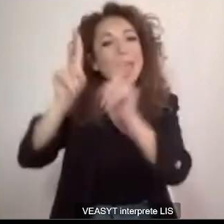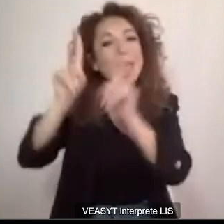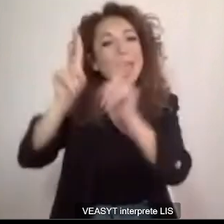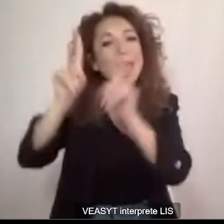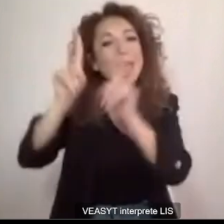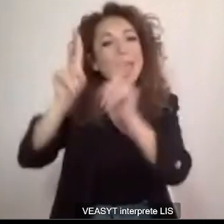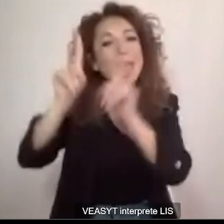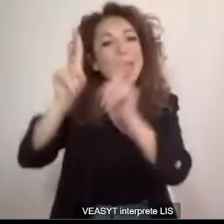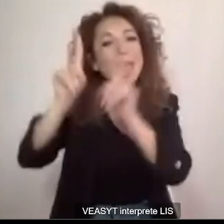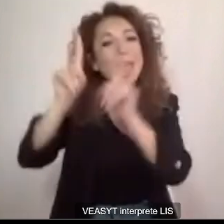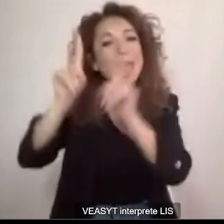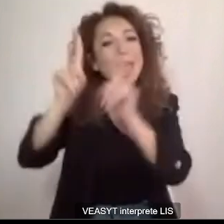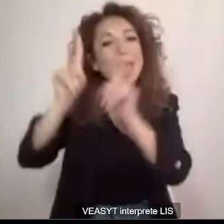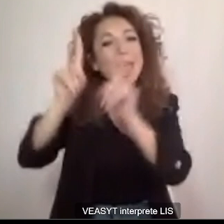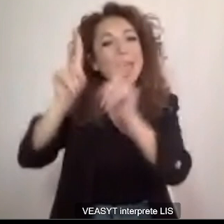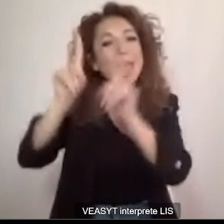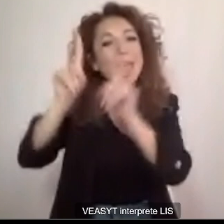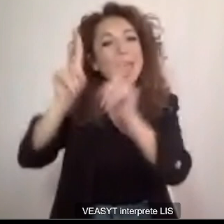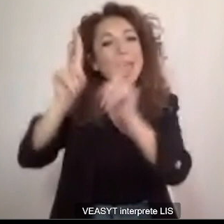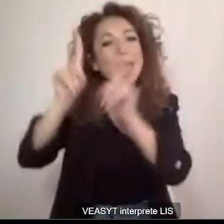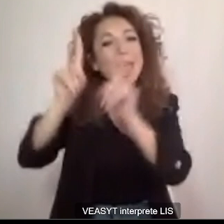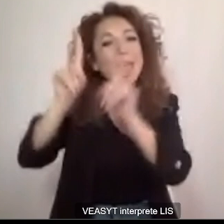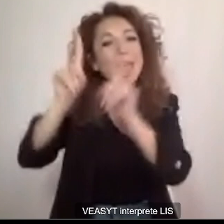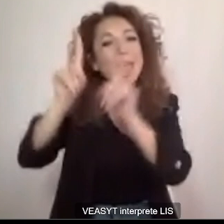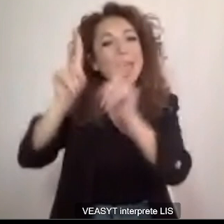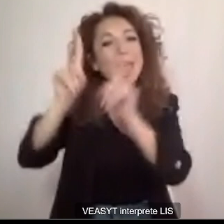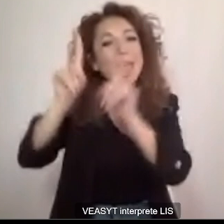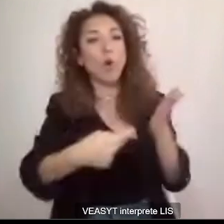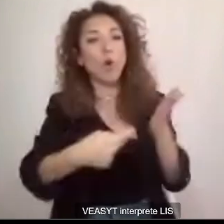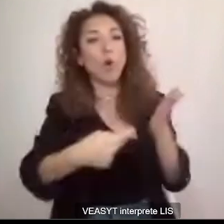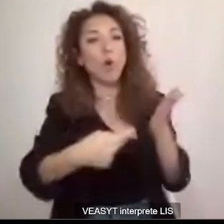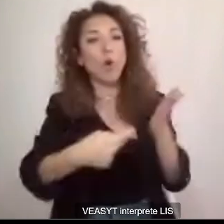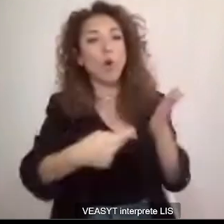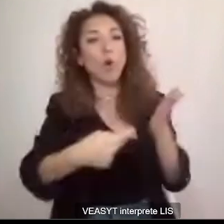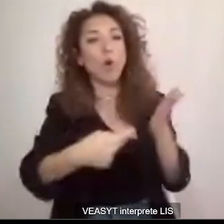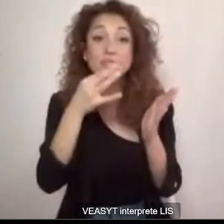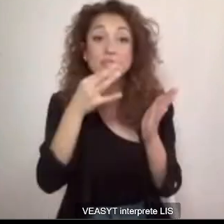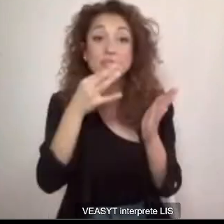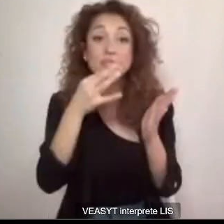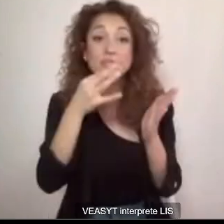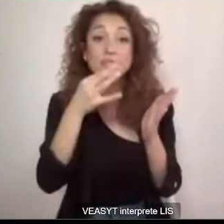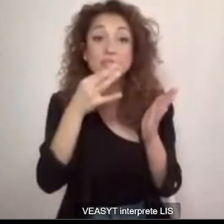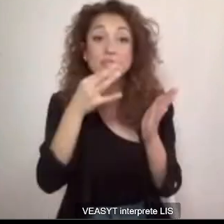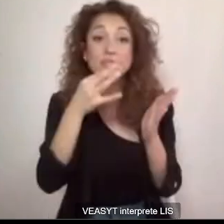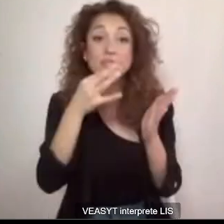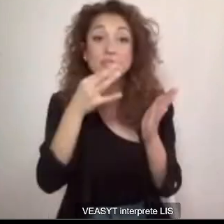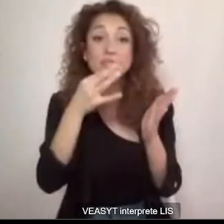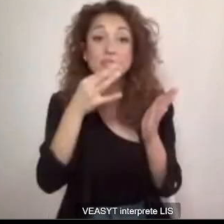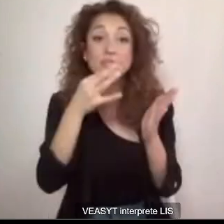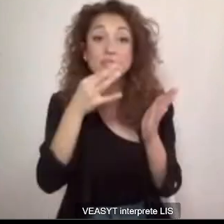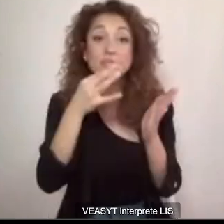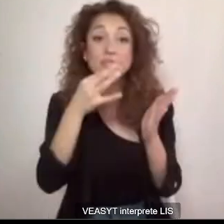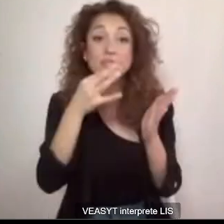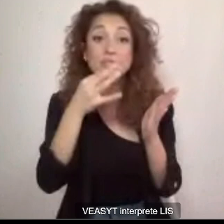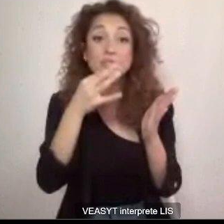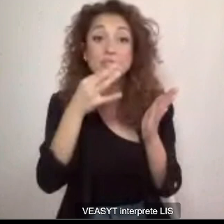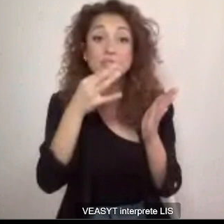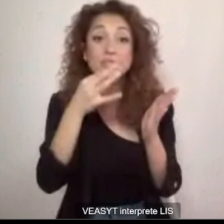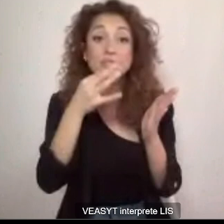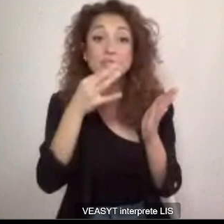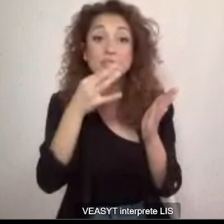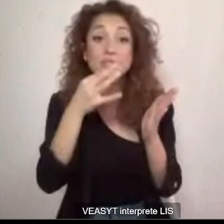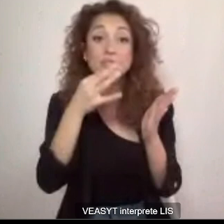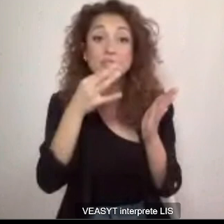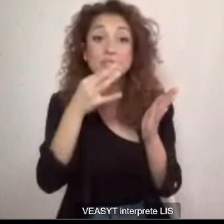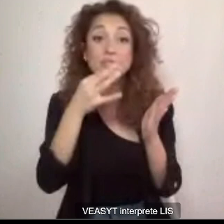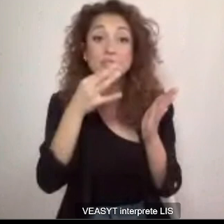progetto quindi anche uscire un pochino portare nella nostra città persone con non vedenti e ipo vedenti